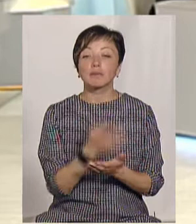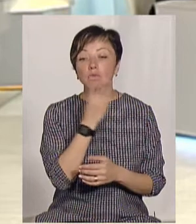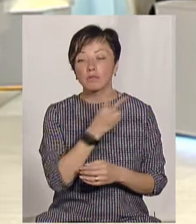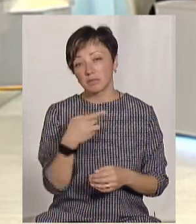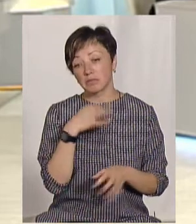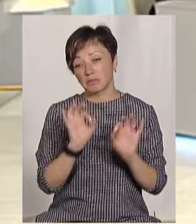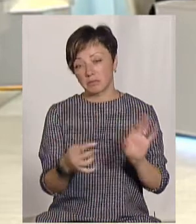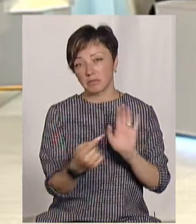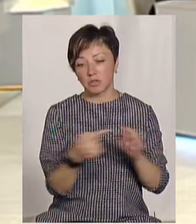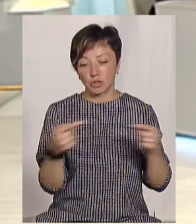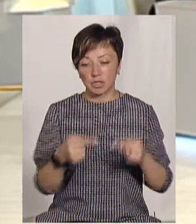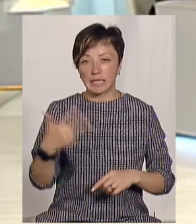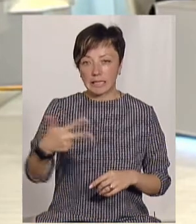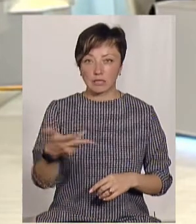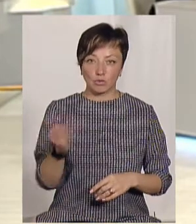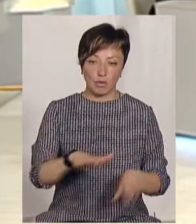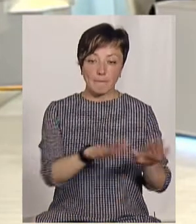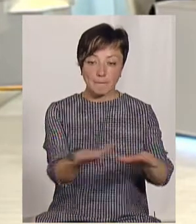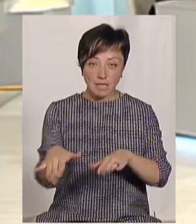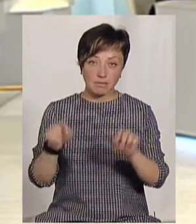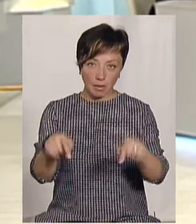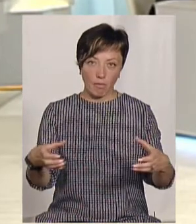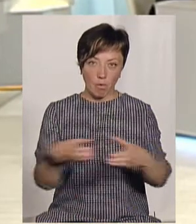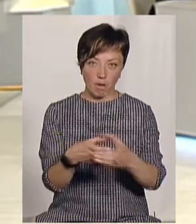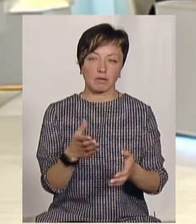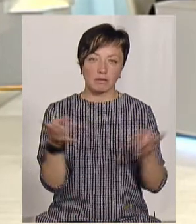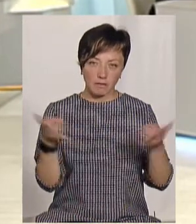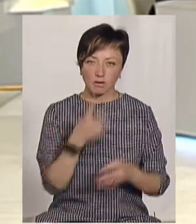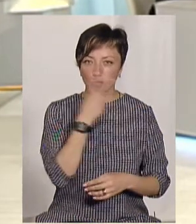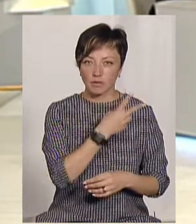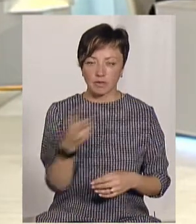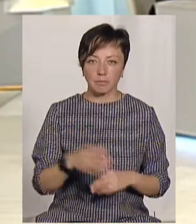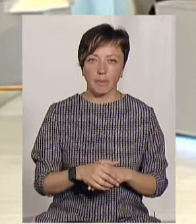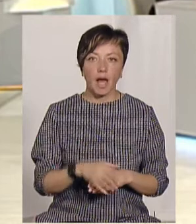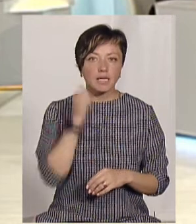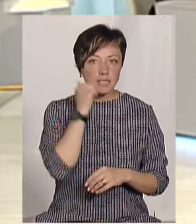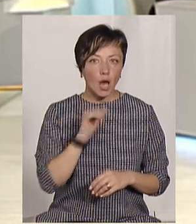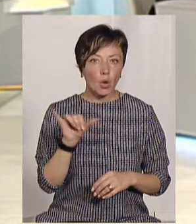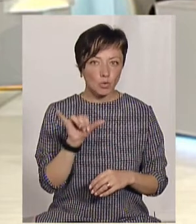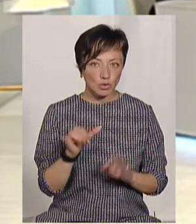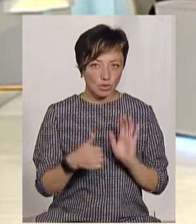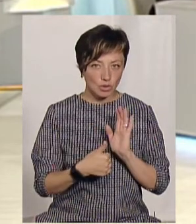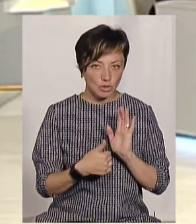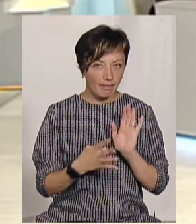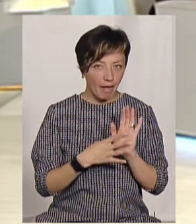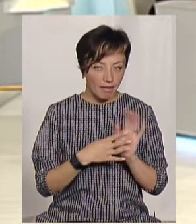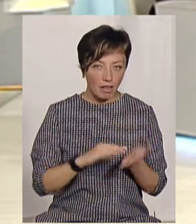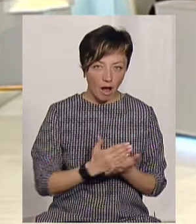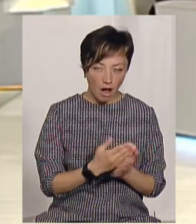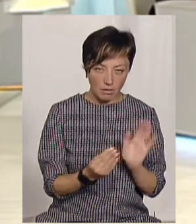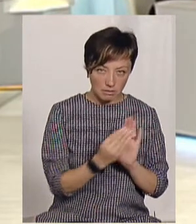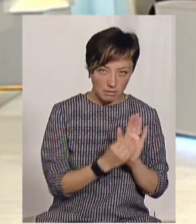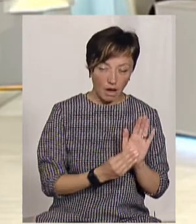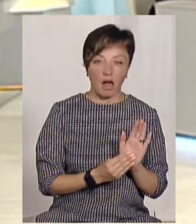подивитися, ми їм кажемо конкретно, чітко 30 місць Меджибіжської громади, які варто відвідти. Старушицький, 6, 9? Ні, 9 на карті.